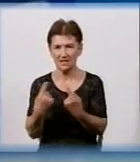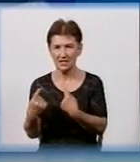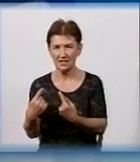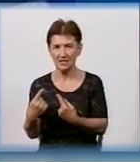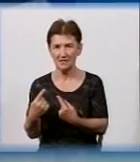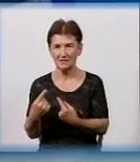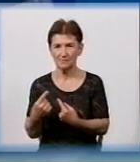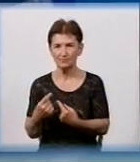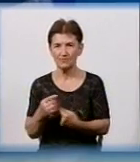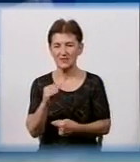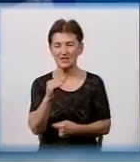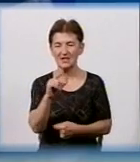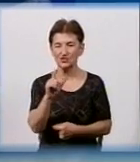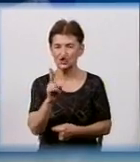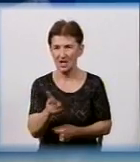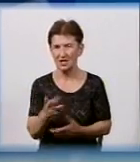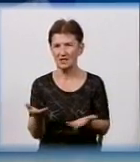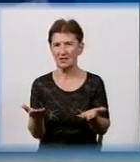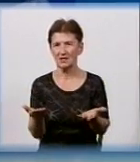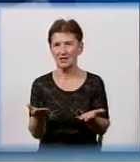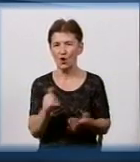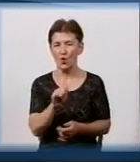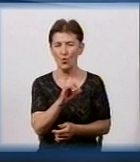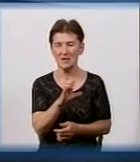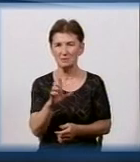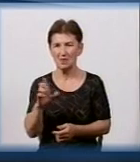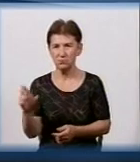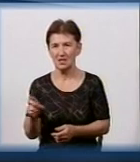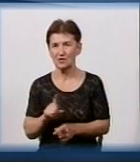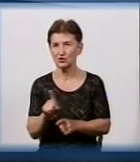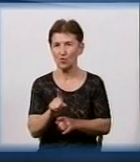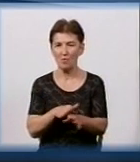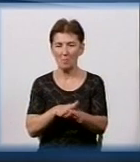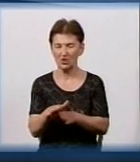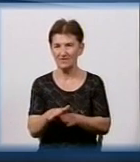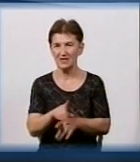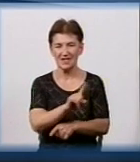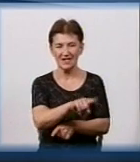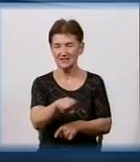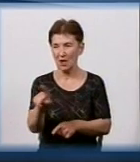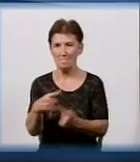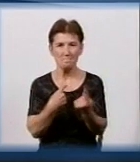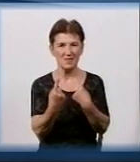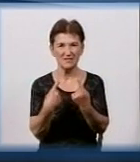там ЖЕКи, які-то ОСББ, щоб проводились там бесіди профілактичні.